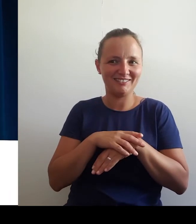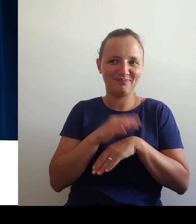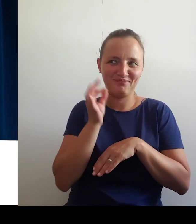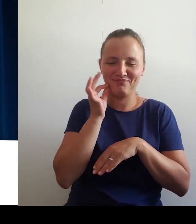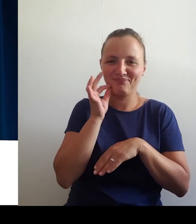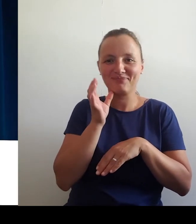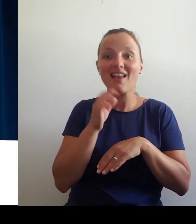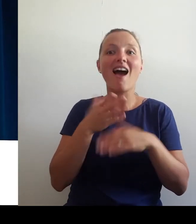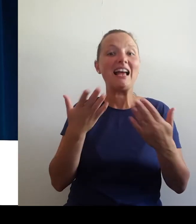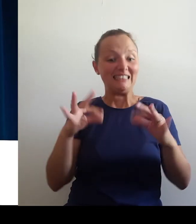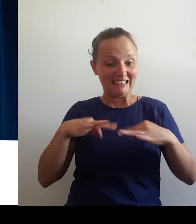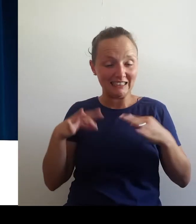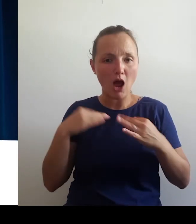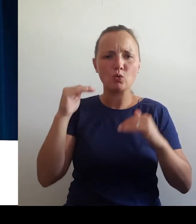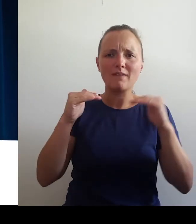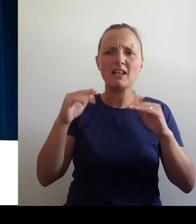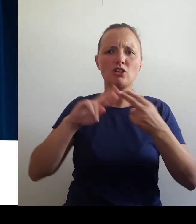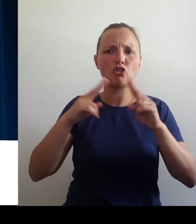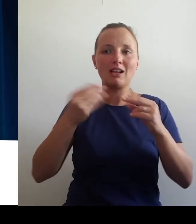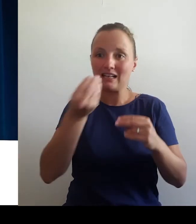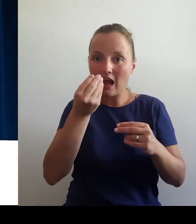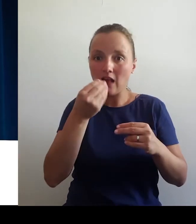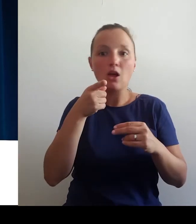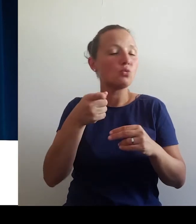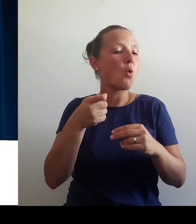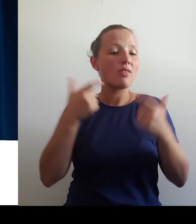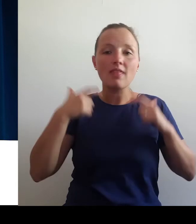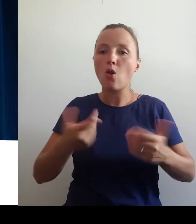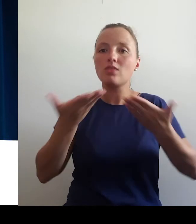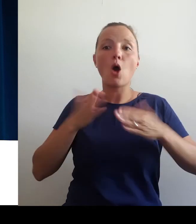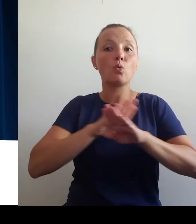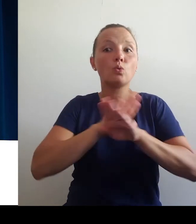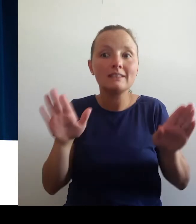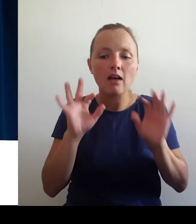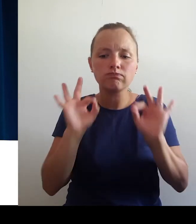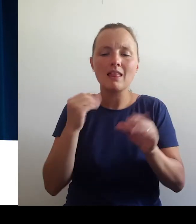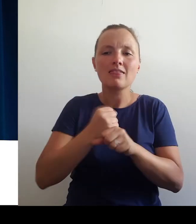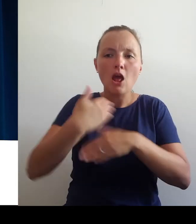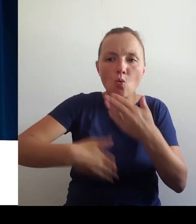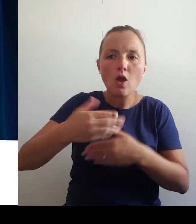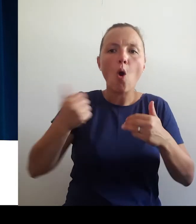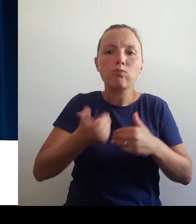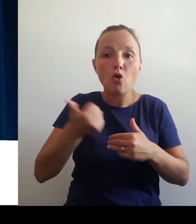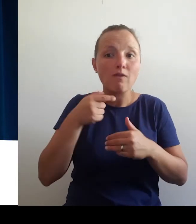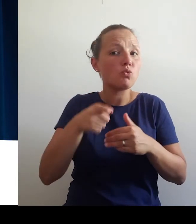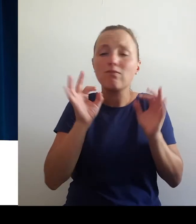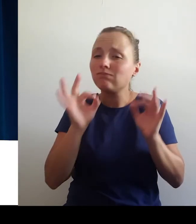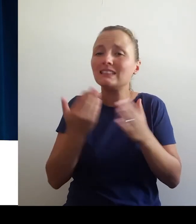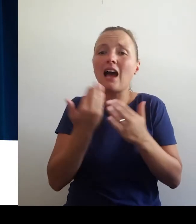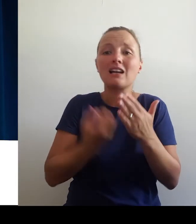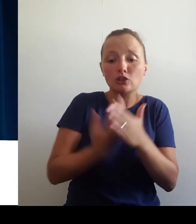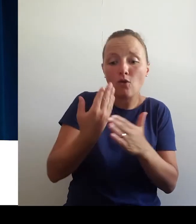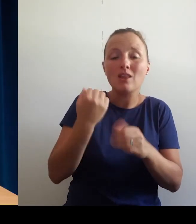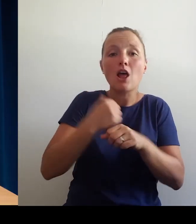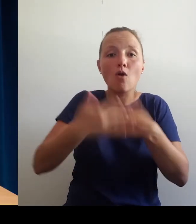Zdrav in uravnotežen način prehranjevanja, ki prispeva vse, kar telo potrebuje za delovanje in obnovo, je pogoj za ustrezen razvoj in zdravje